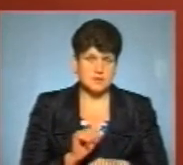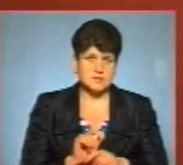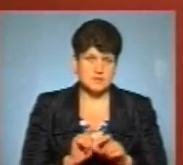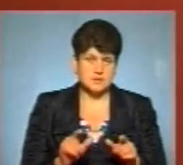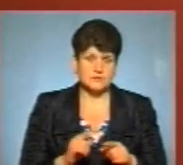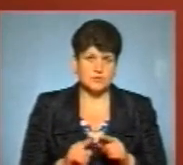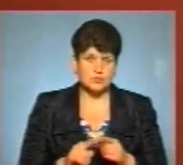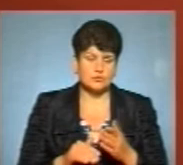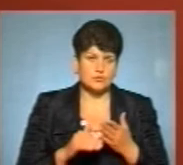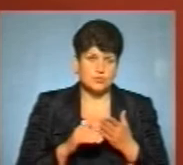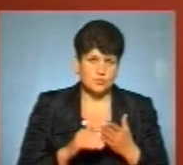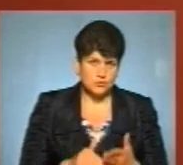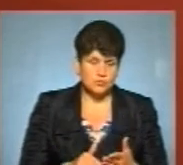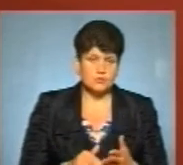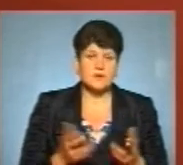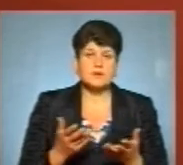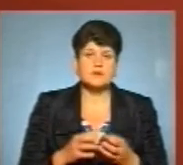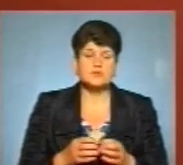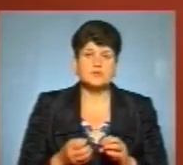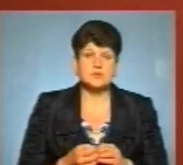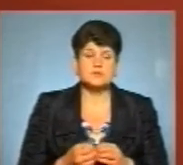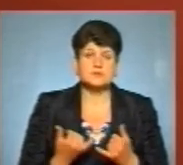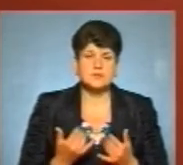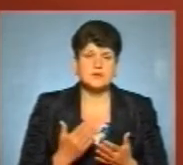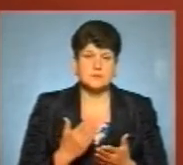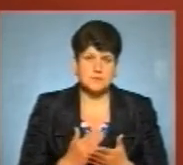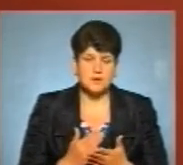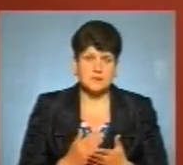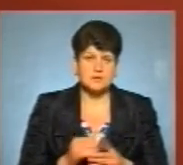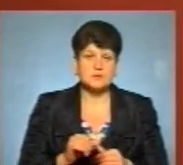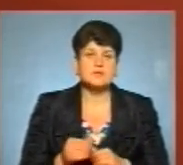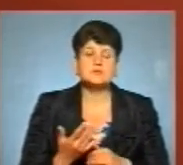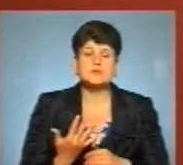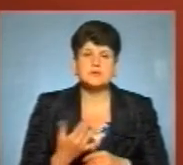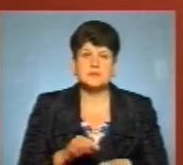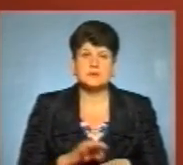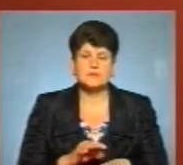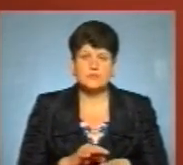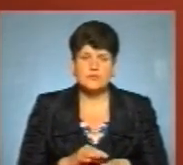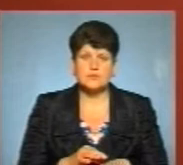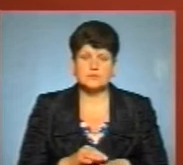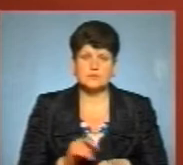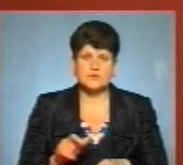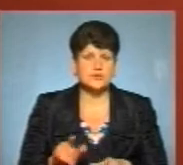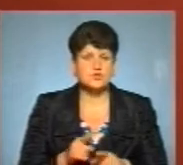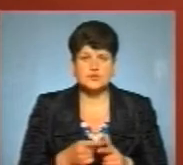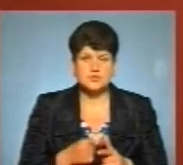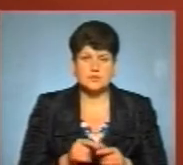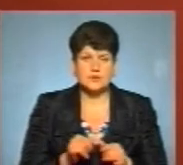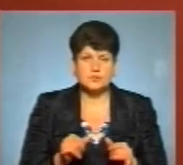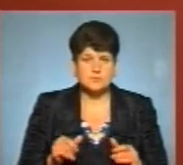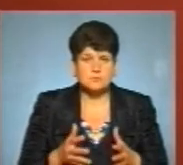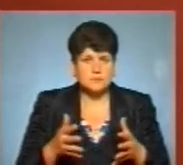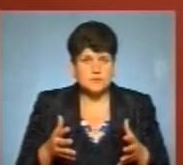швидкої допомоги. Які результати наразі маємо? Зокрема, скільки інфікованих, чи не поширилося далі